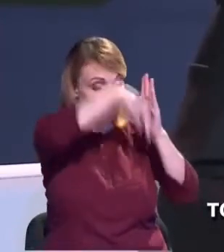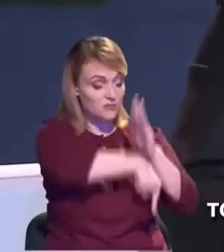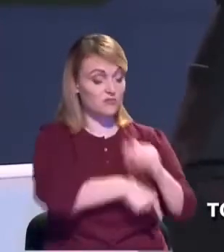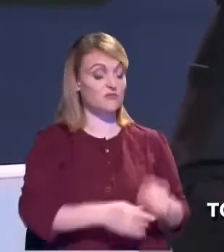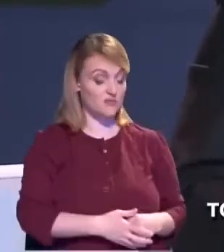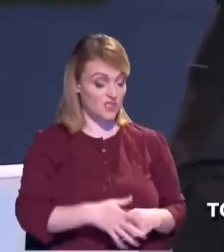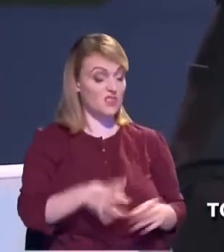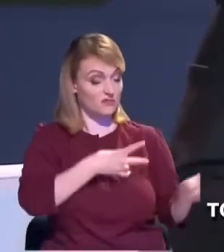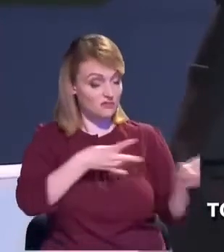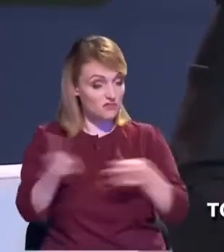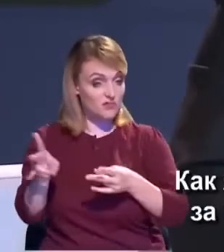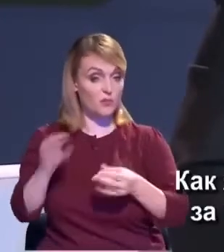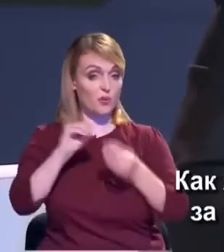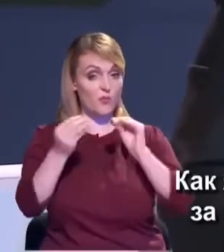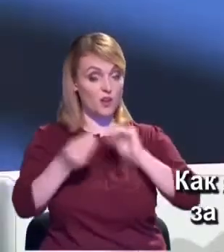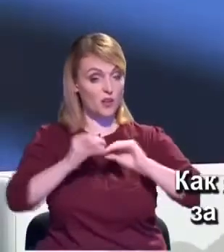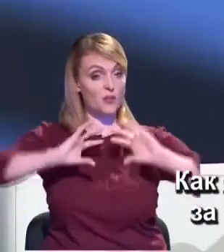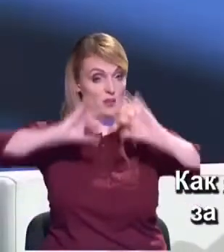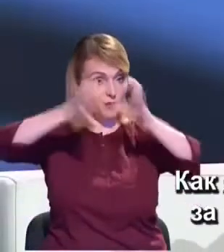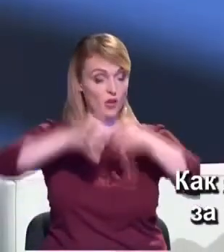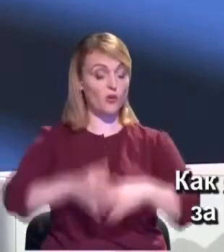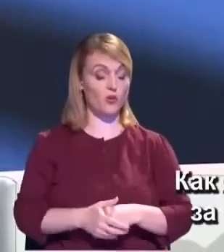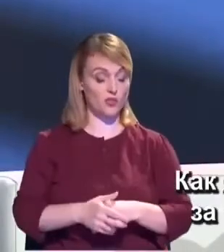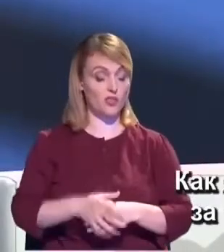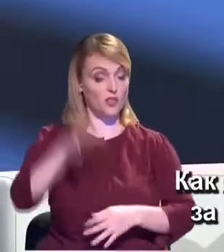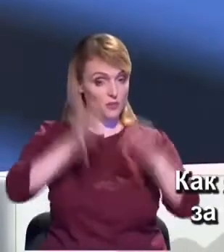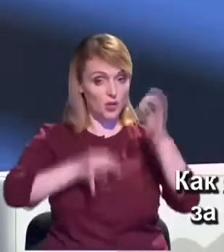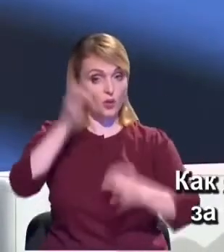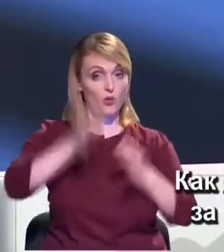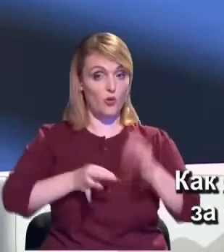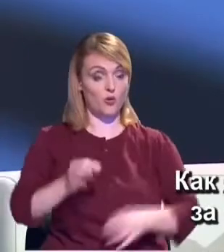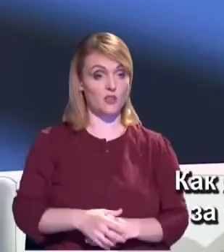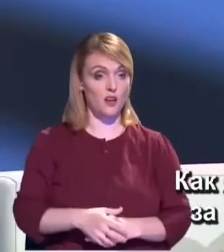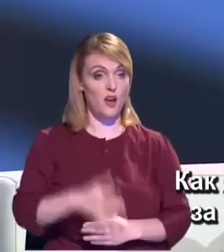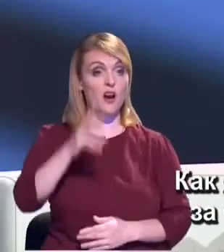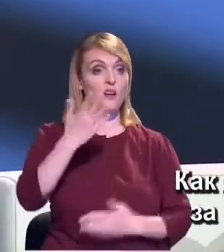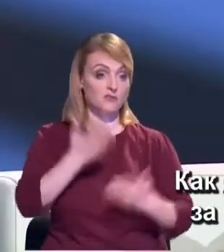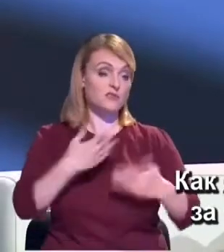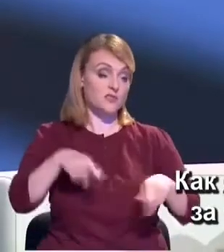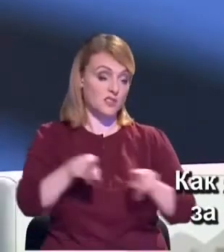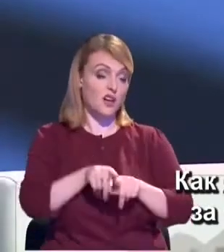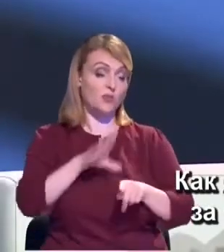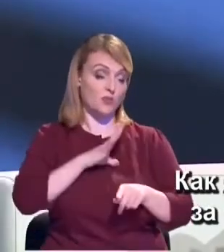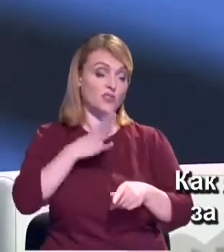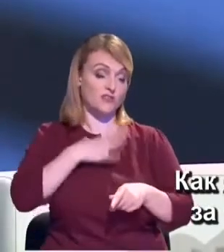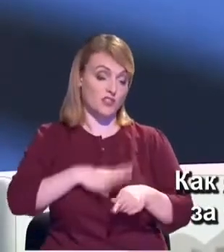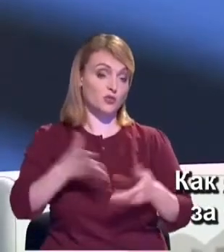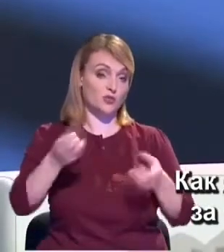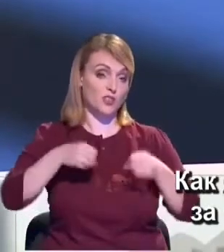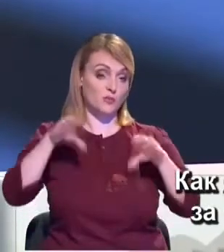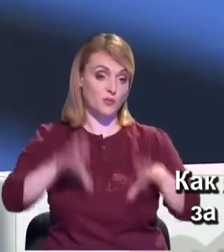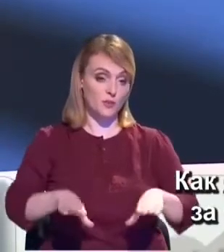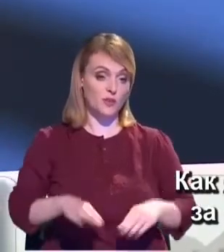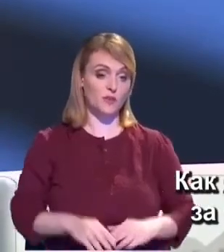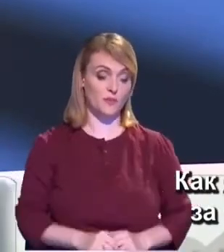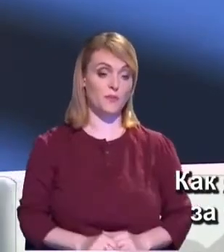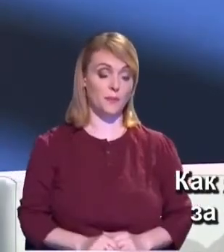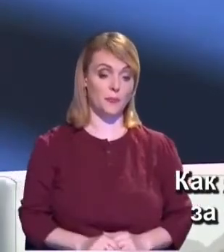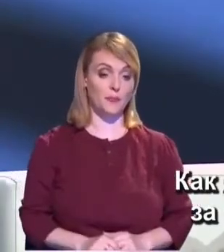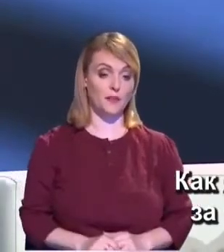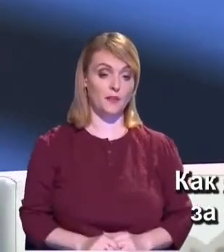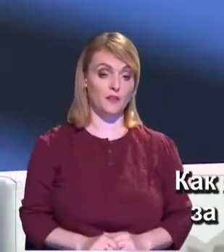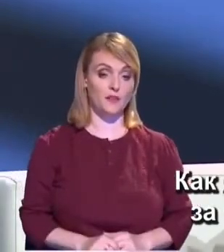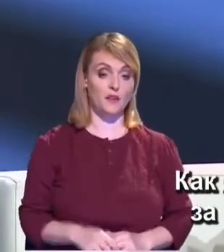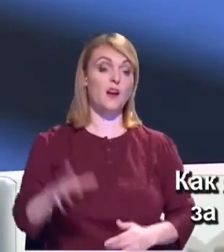probleme de mediu. Cum am și observat, de fapt, în reportajul colegilor mei, un tarif de 19